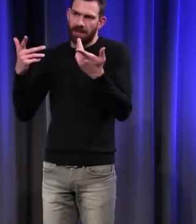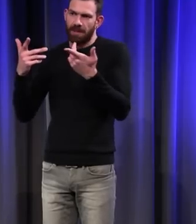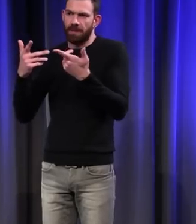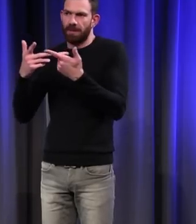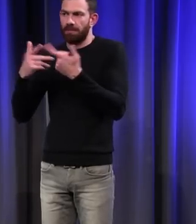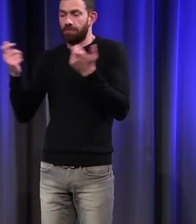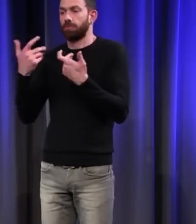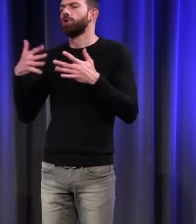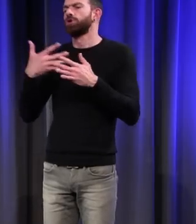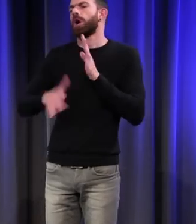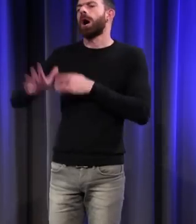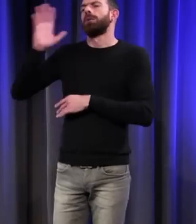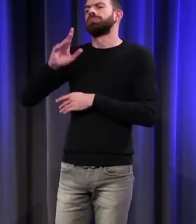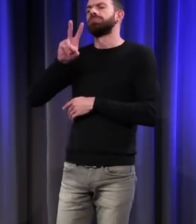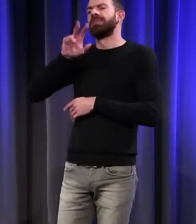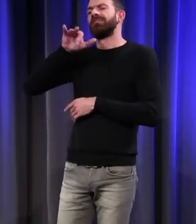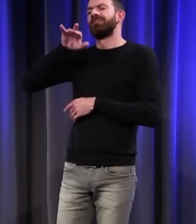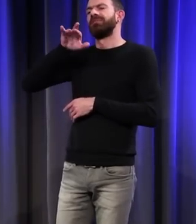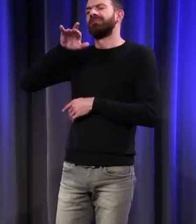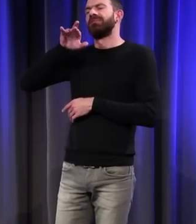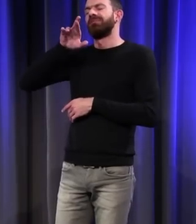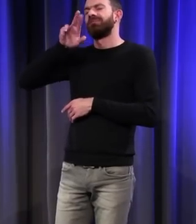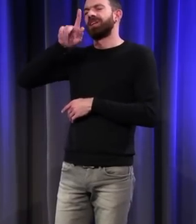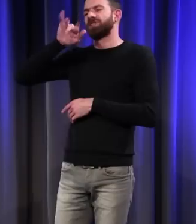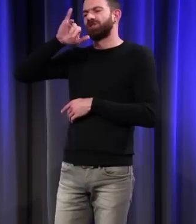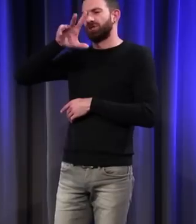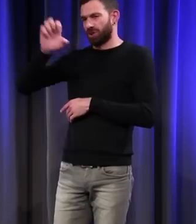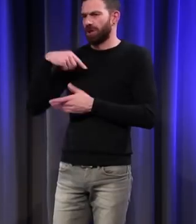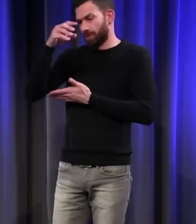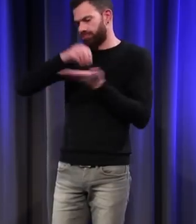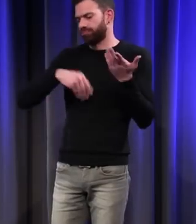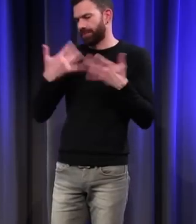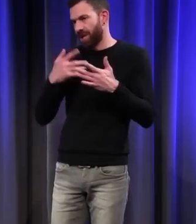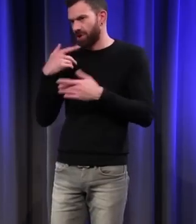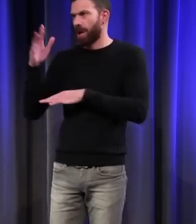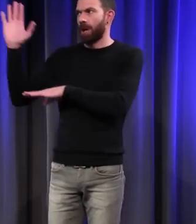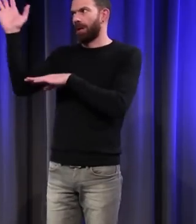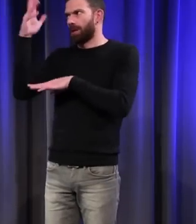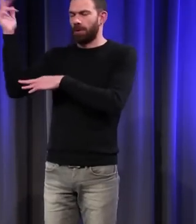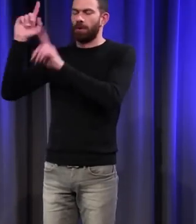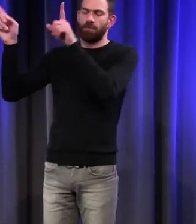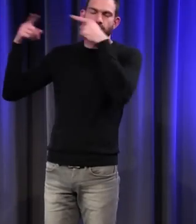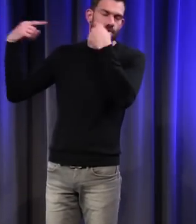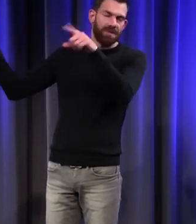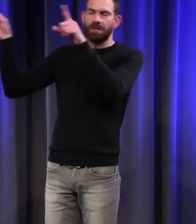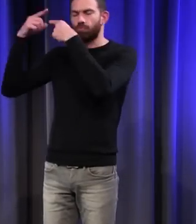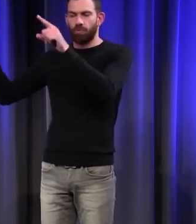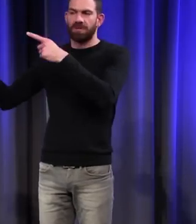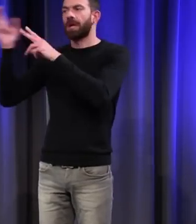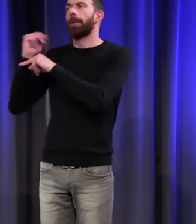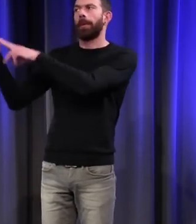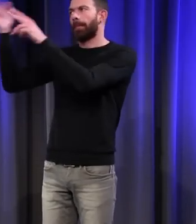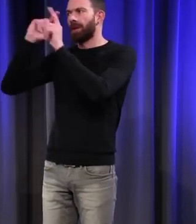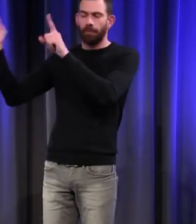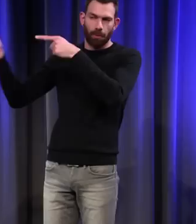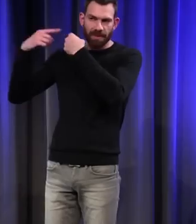Virgile le dit déjà dans les Géorgiques, le tilleul retentit constamment de la musique des abeilles. C'est l'arbre